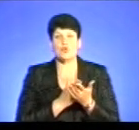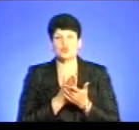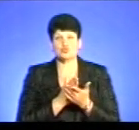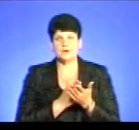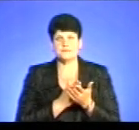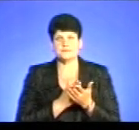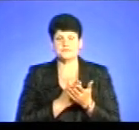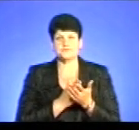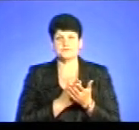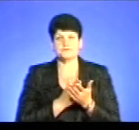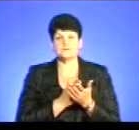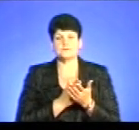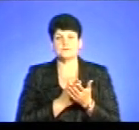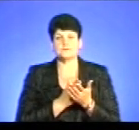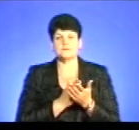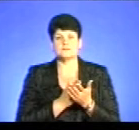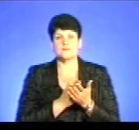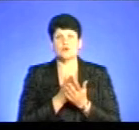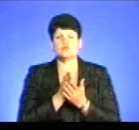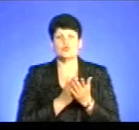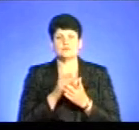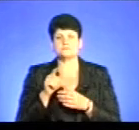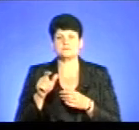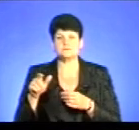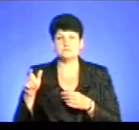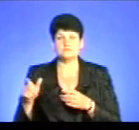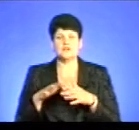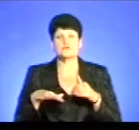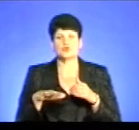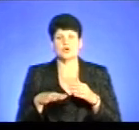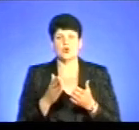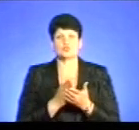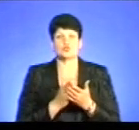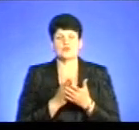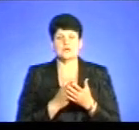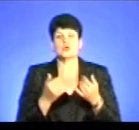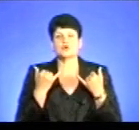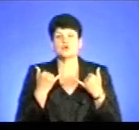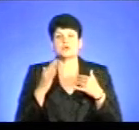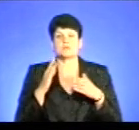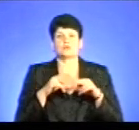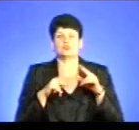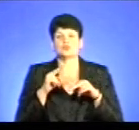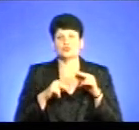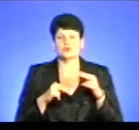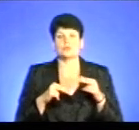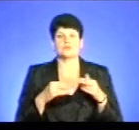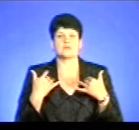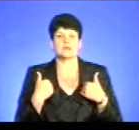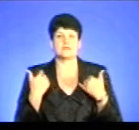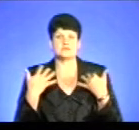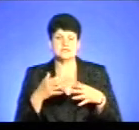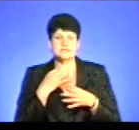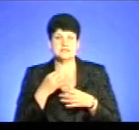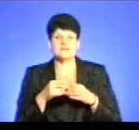обслуговування пацієнтів в зоні обслуговування. Ми сьогодні будуємо, як я вже сказав, 18